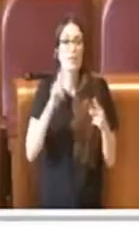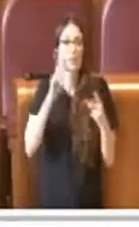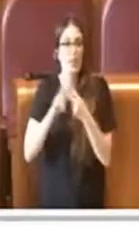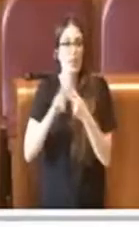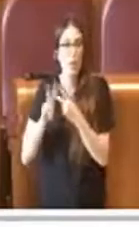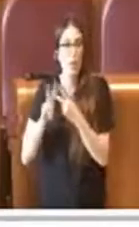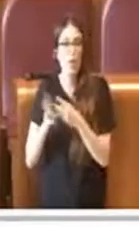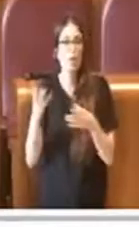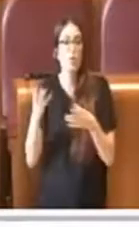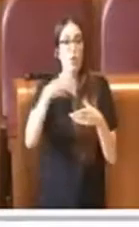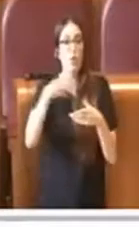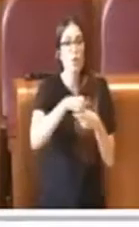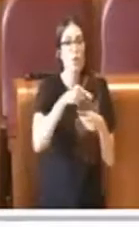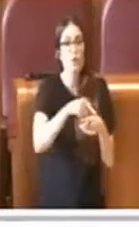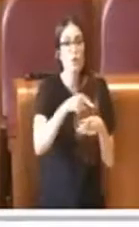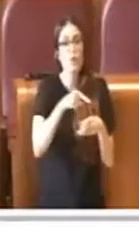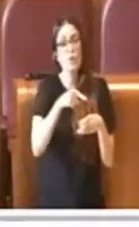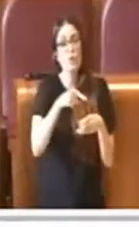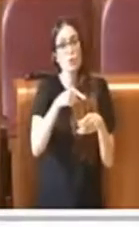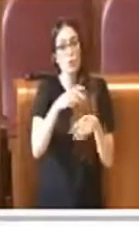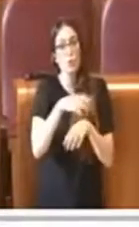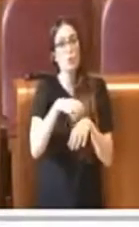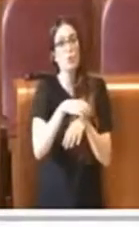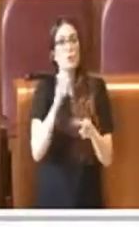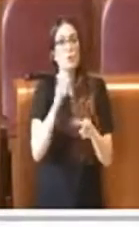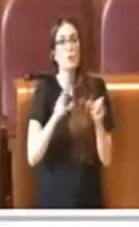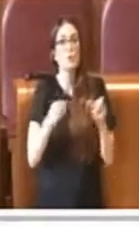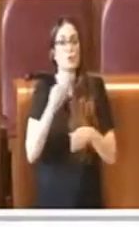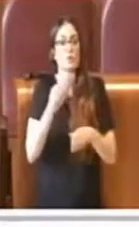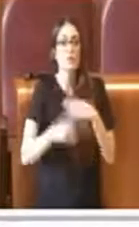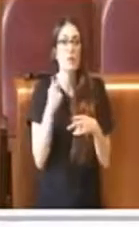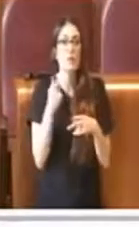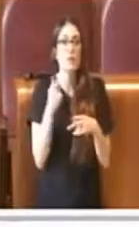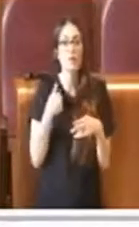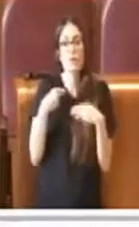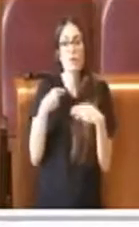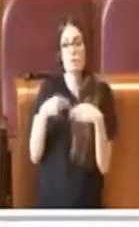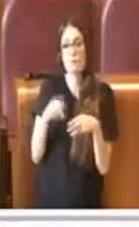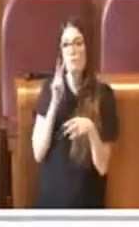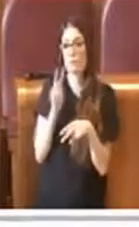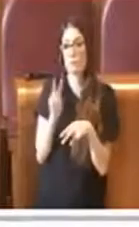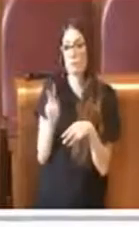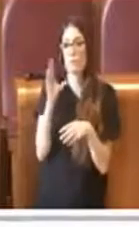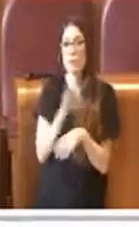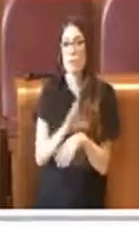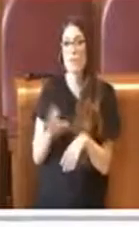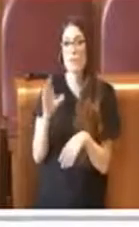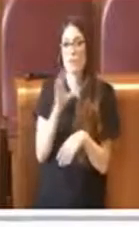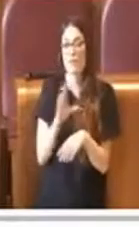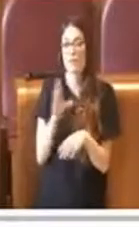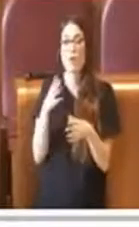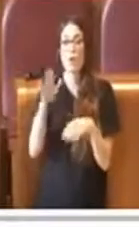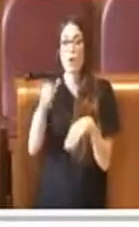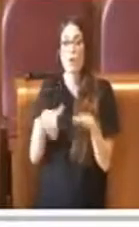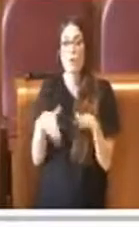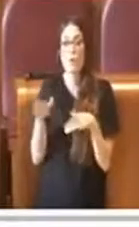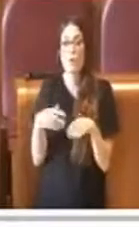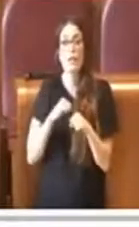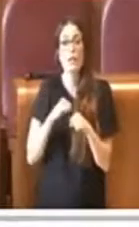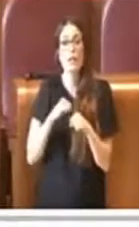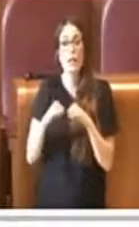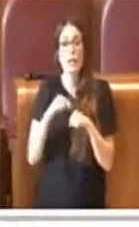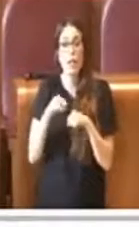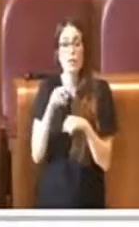le consulte per i diritti delle persone con disabilità, in particolare ho avuto modo di partecipare agli osservatori convocati dal delegato dell